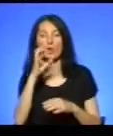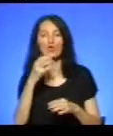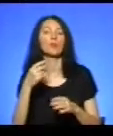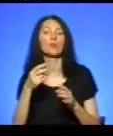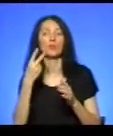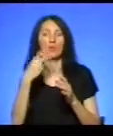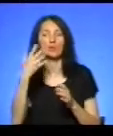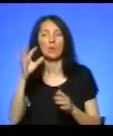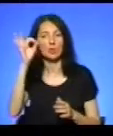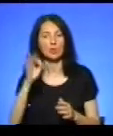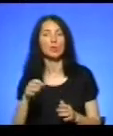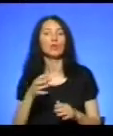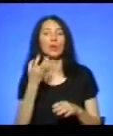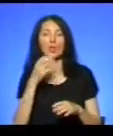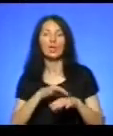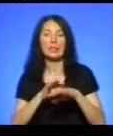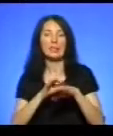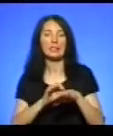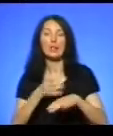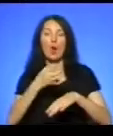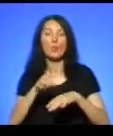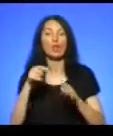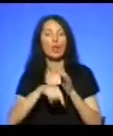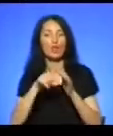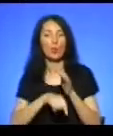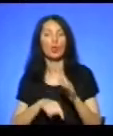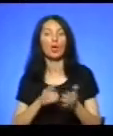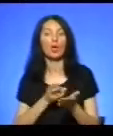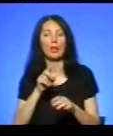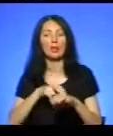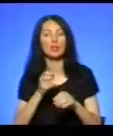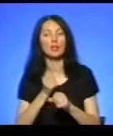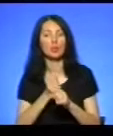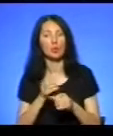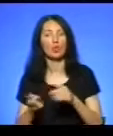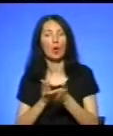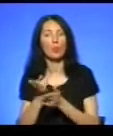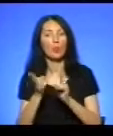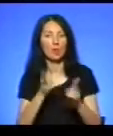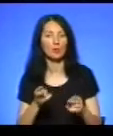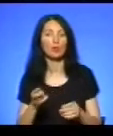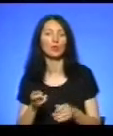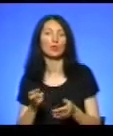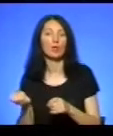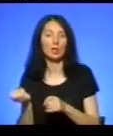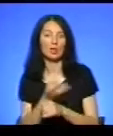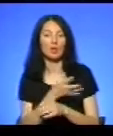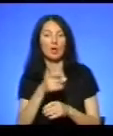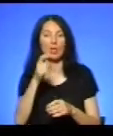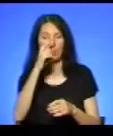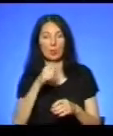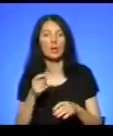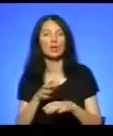глибокі. Йому зробили операцію, лікарі забрали обгорілі тканини тіла і зробили пересадку шкіри. На 18.30 стан